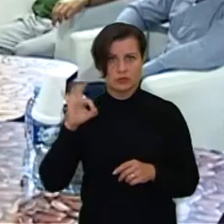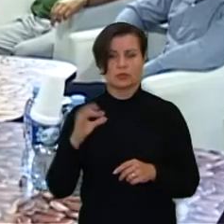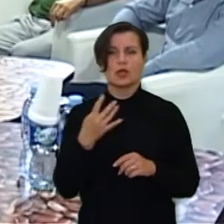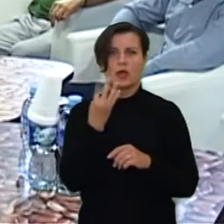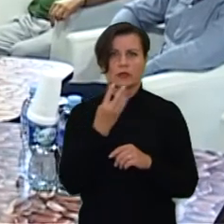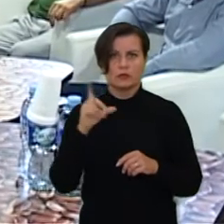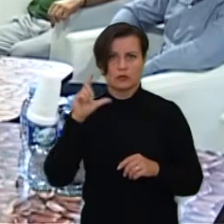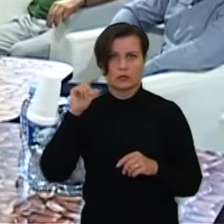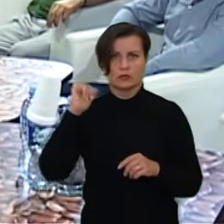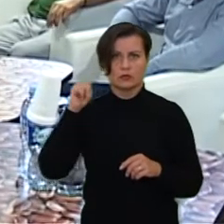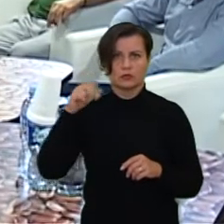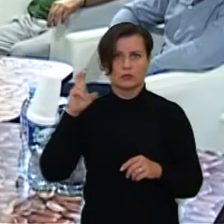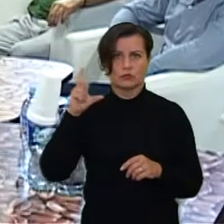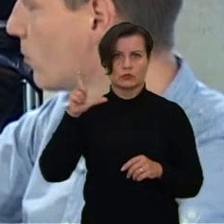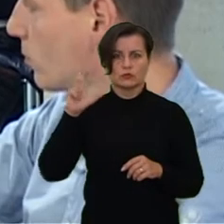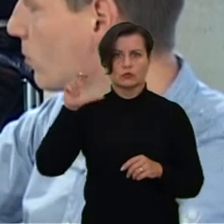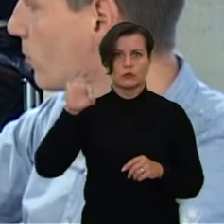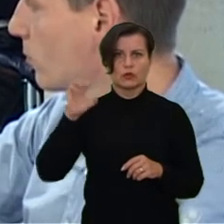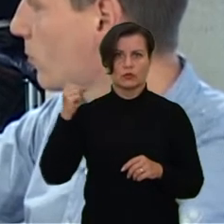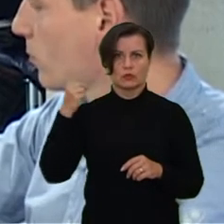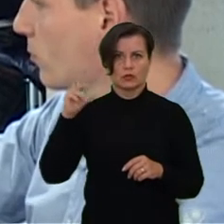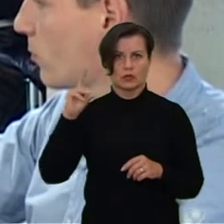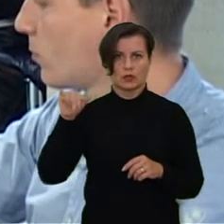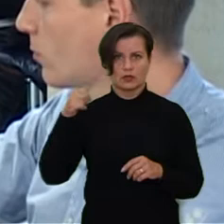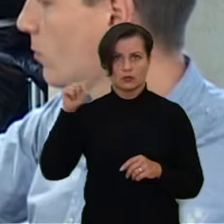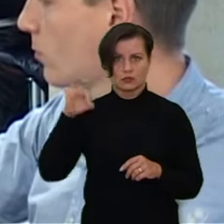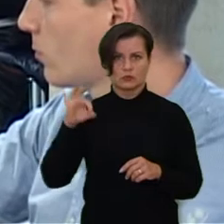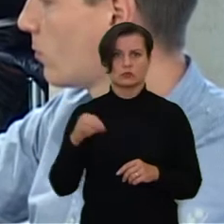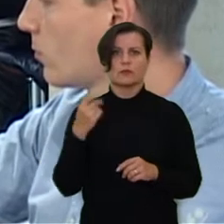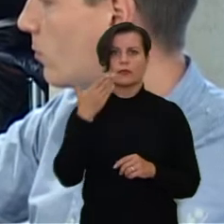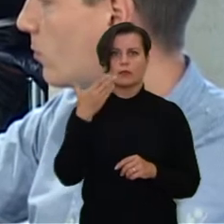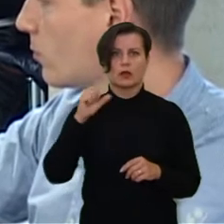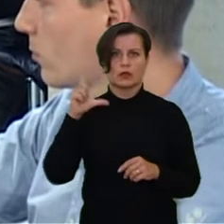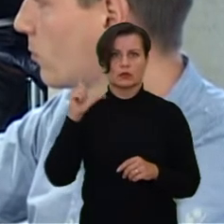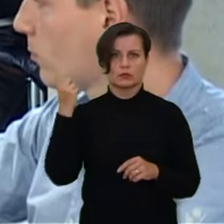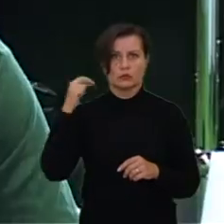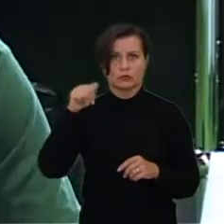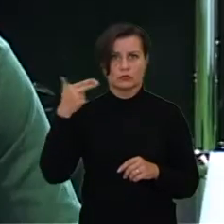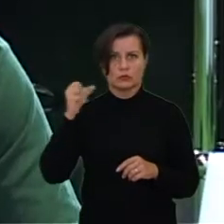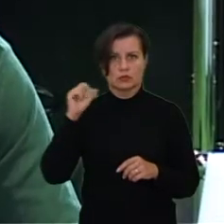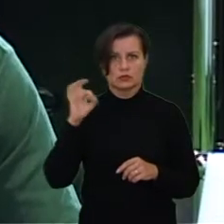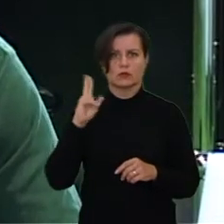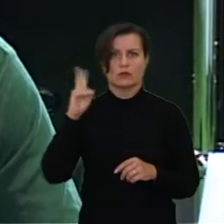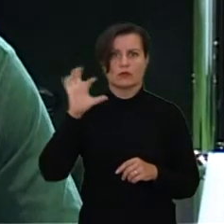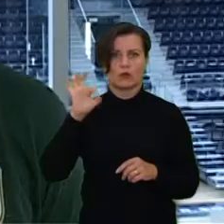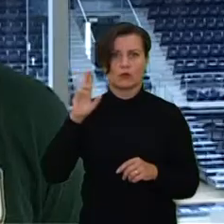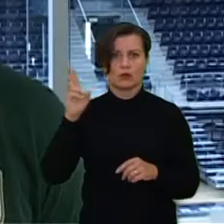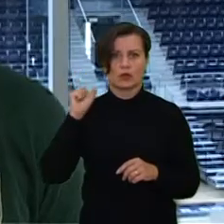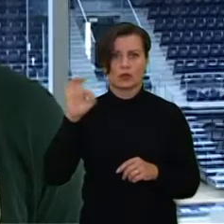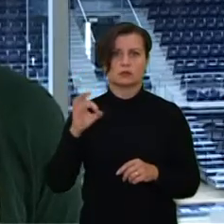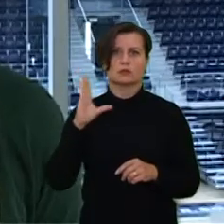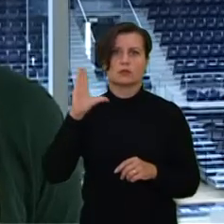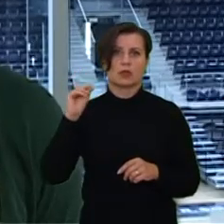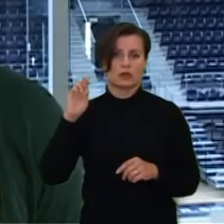ketvirtoj turim Lykodėjų, turim Maldūną tarp penktos ketvirtos, turim Volkų, liko